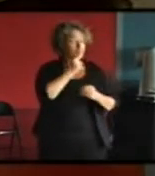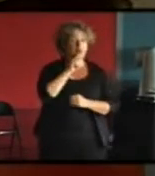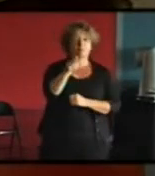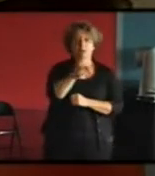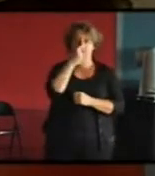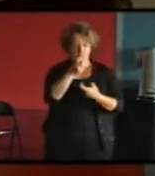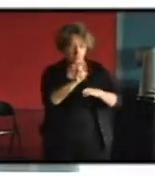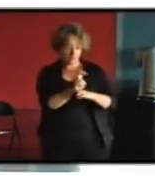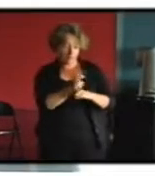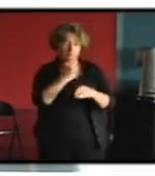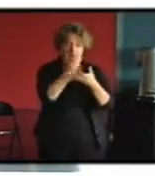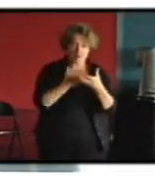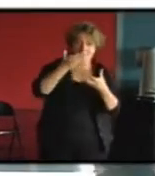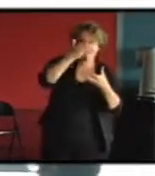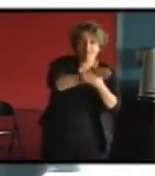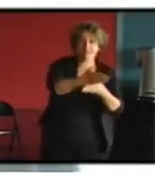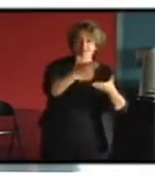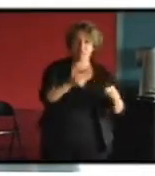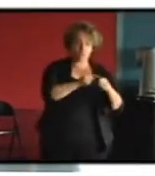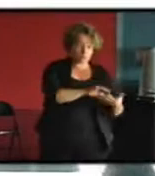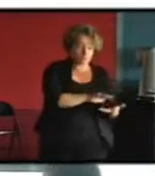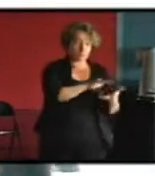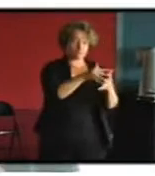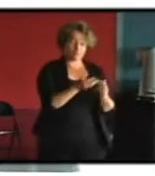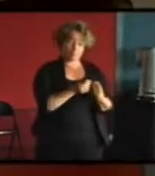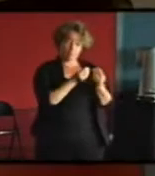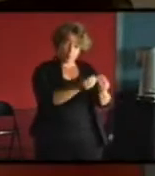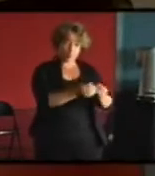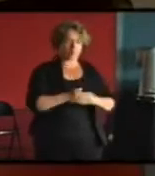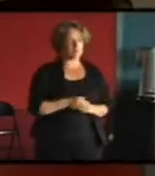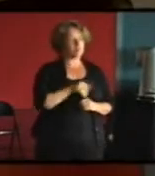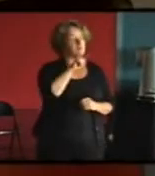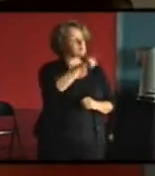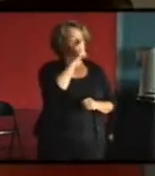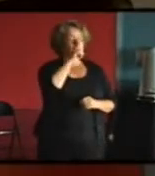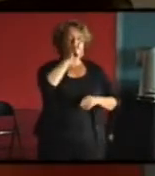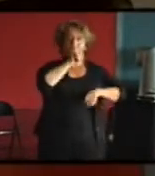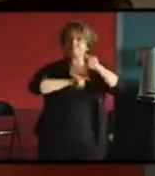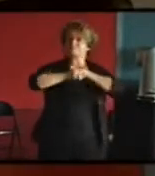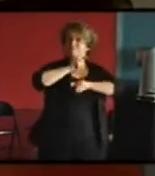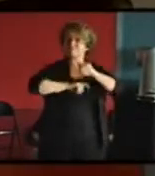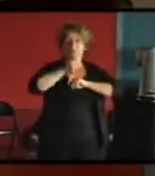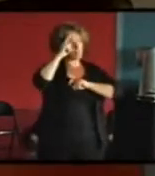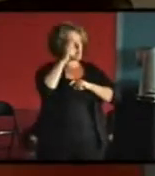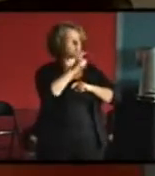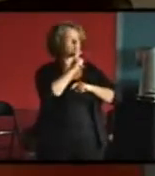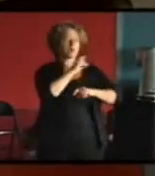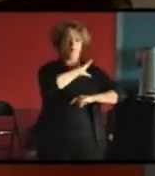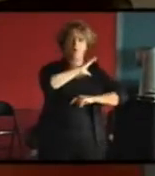intervention et ça nécessite une transformation je voulais juste revenir en arrière en interrogeant l'adjoint au maire